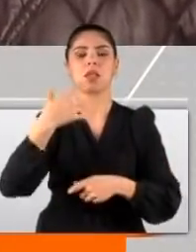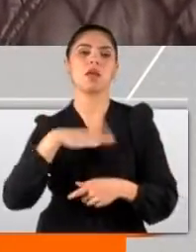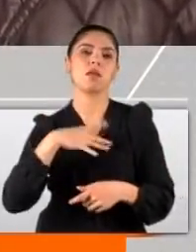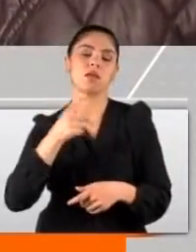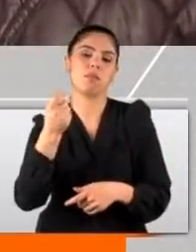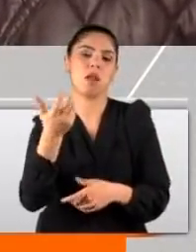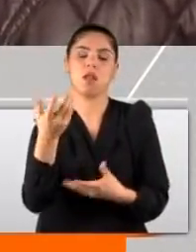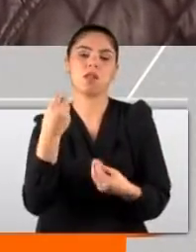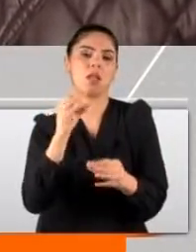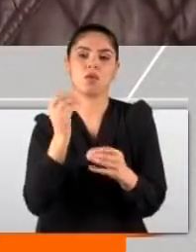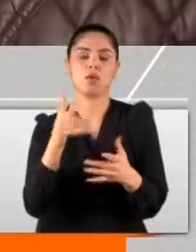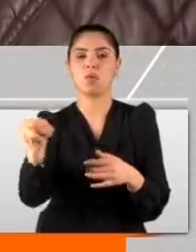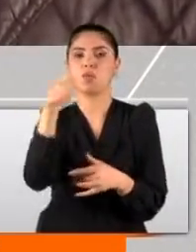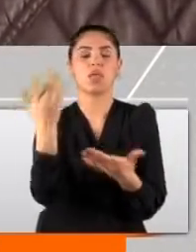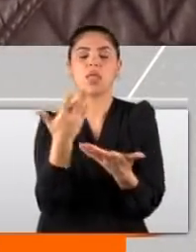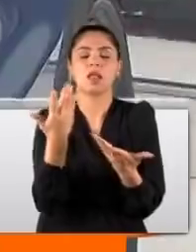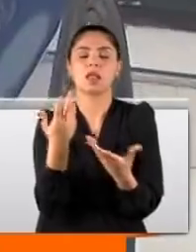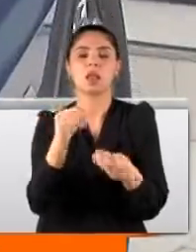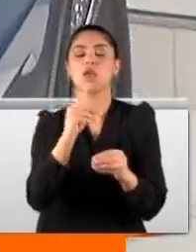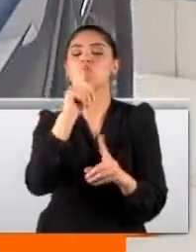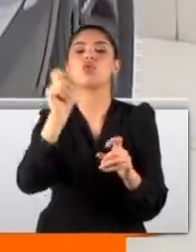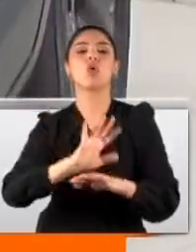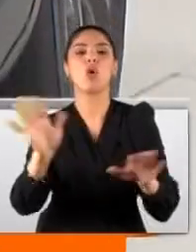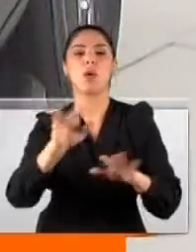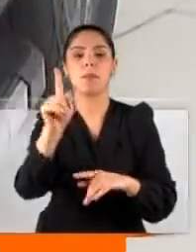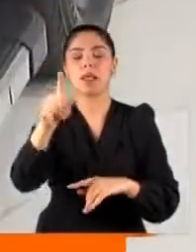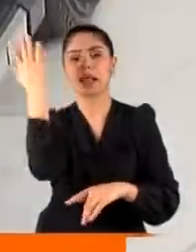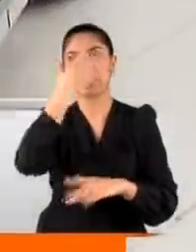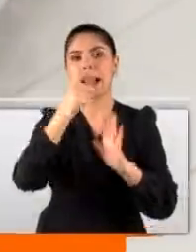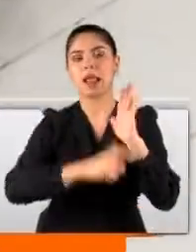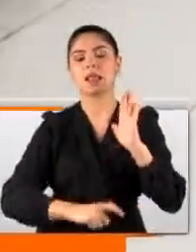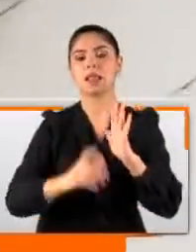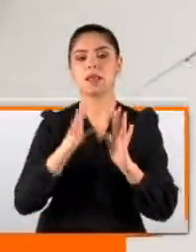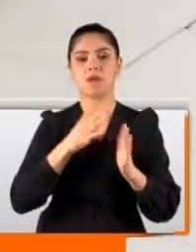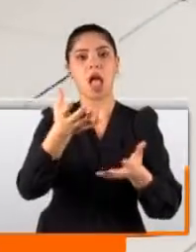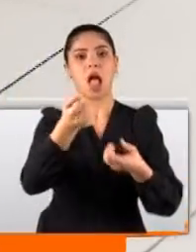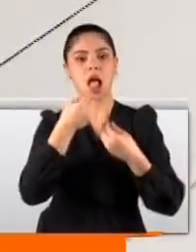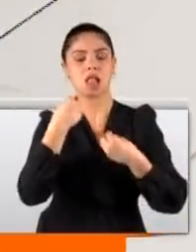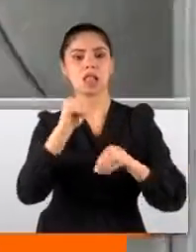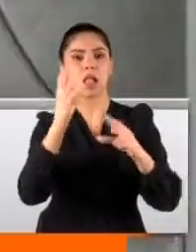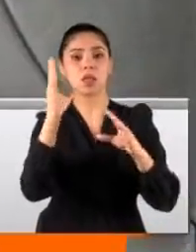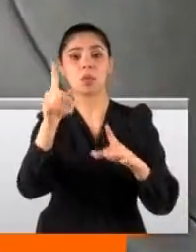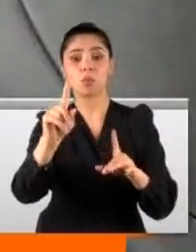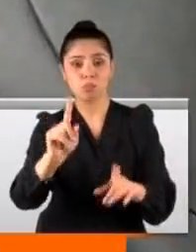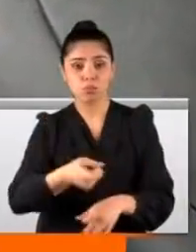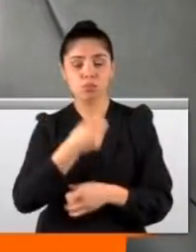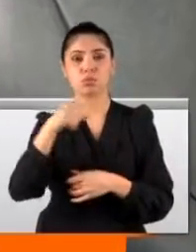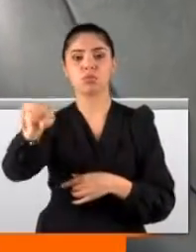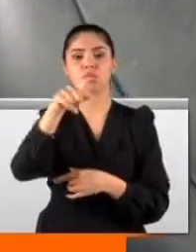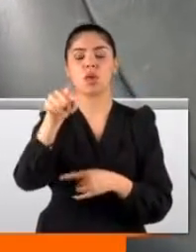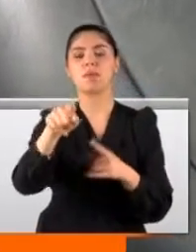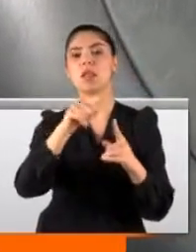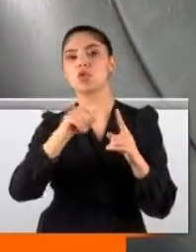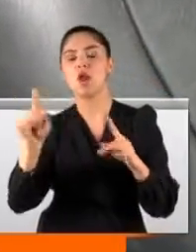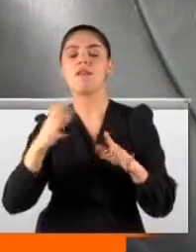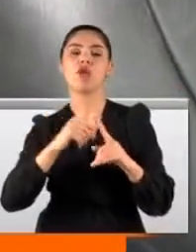fiyatı isteyebilirsiniz. Kimse size neden bu rakamı istiyorsun diye soramaz. Bir de kara liste uygulaması var. Al-sat yaptığı belirlenen alıcılara belli bir süre ya